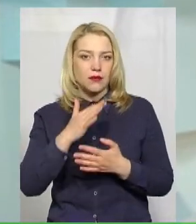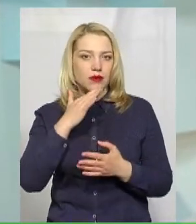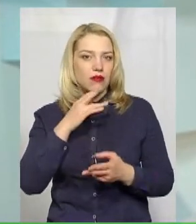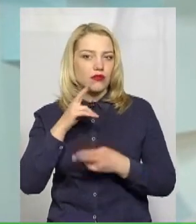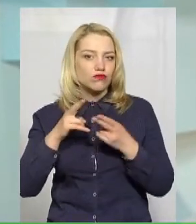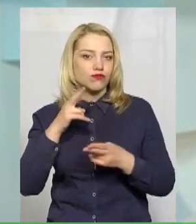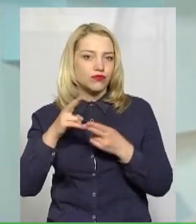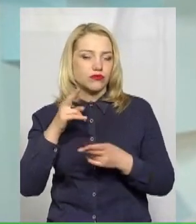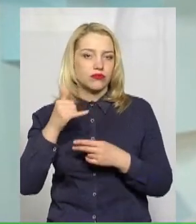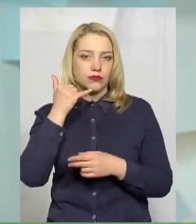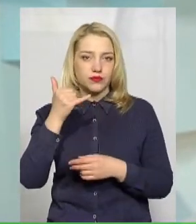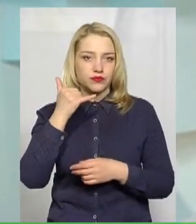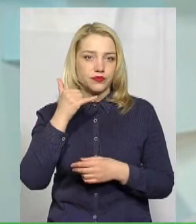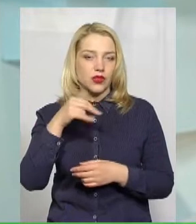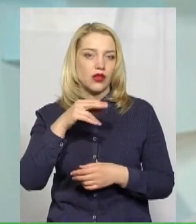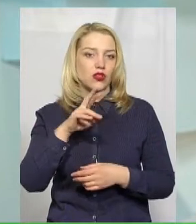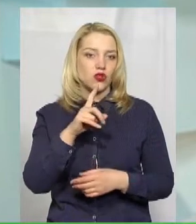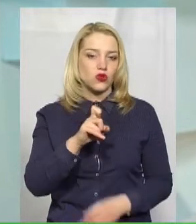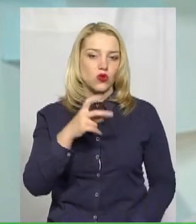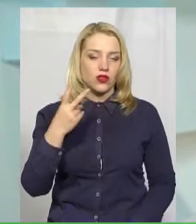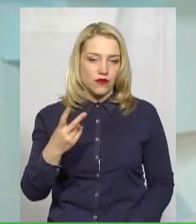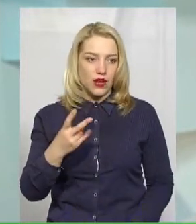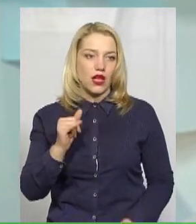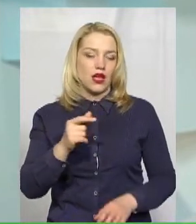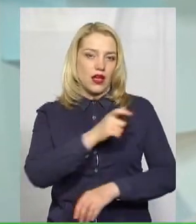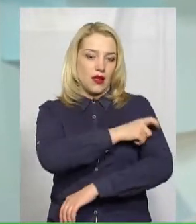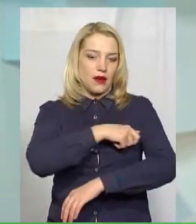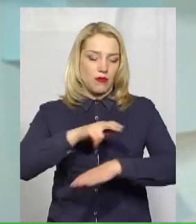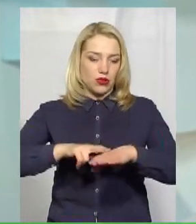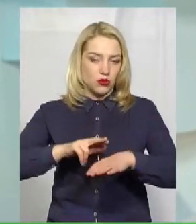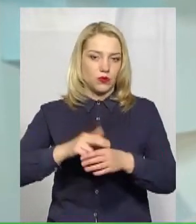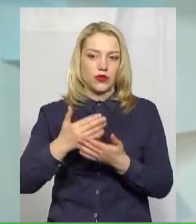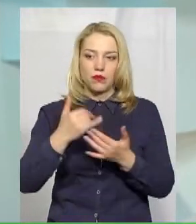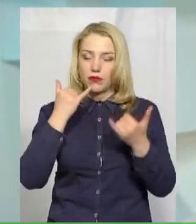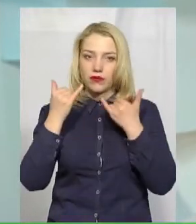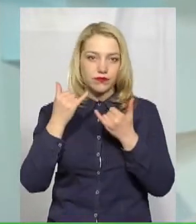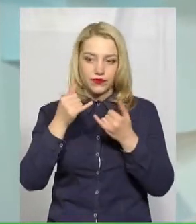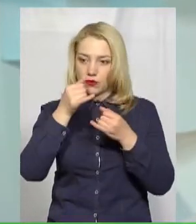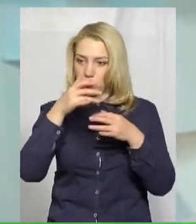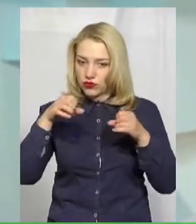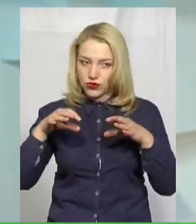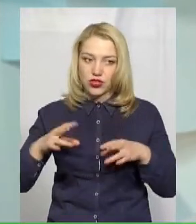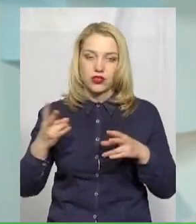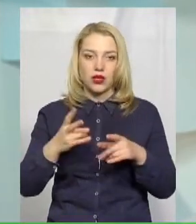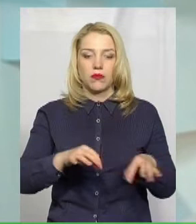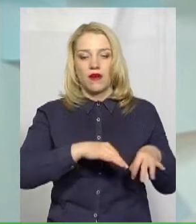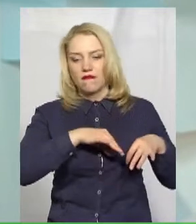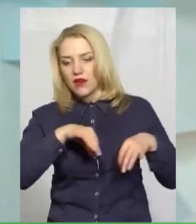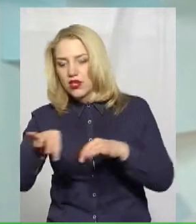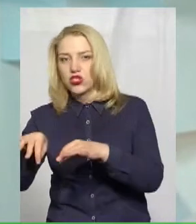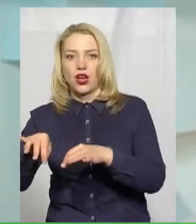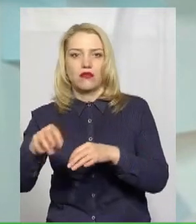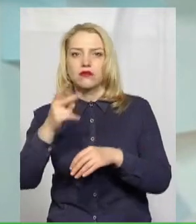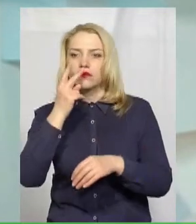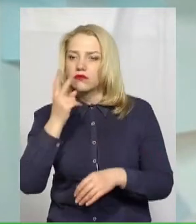всі, виключно всі реагування. Патрульний не може, наприклад, там в телефонному режимі вирішити дане питання. Потрібно виїжджати, перевіряти,